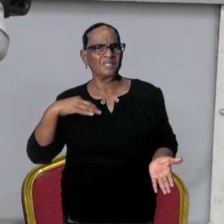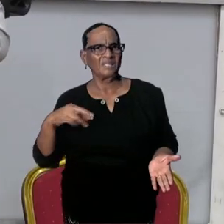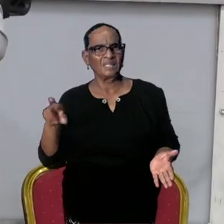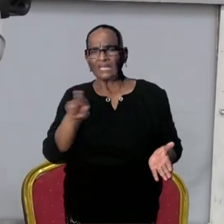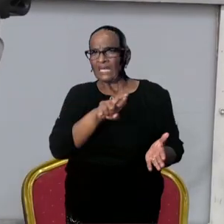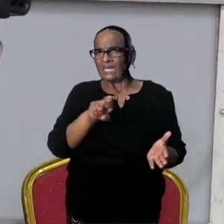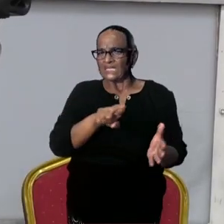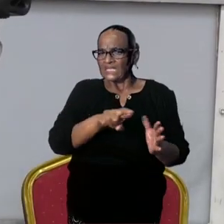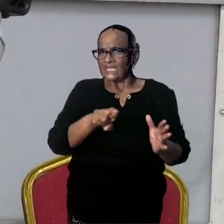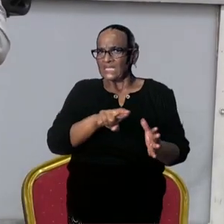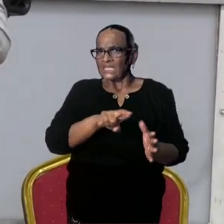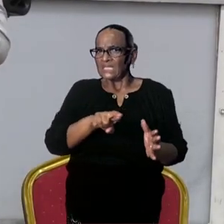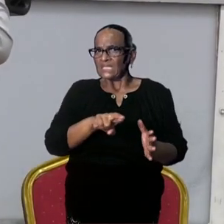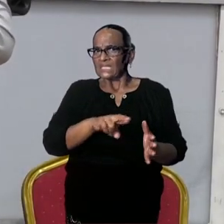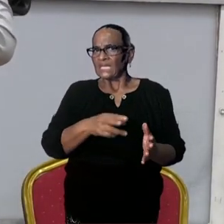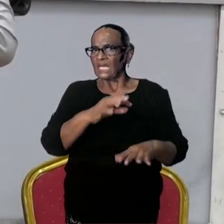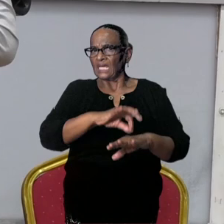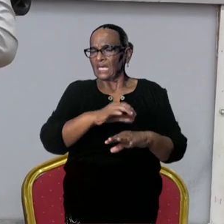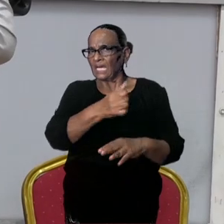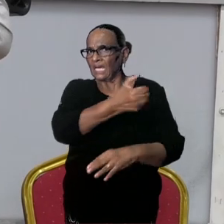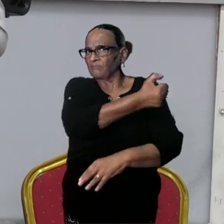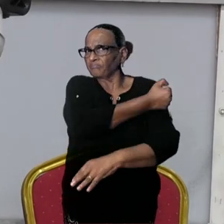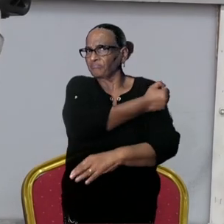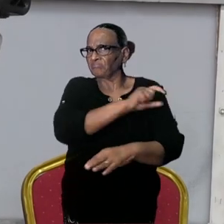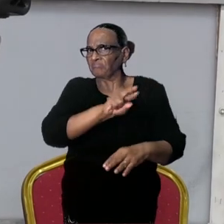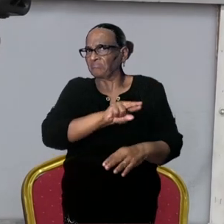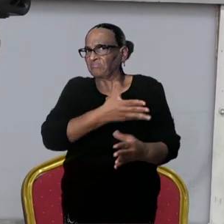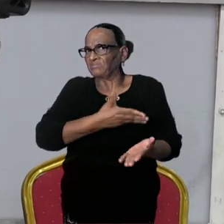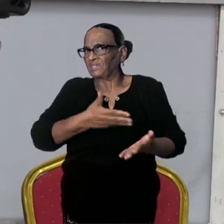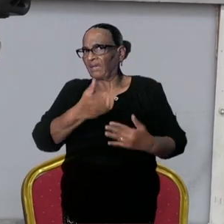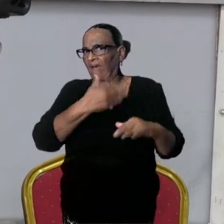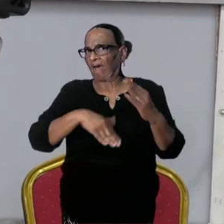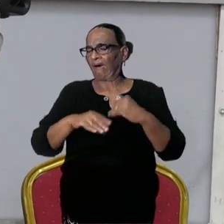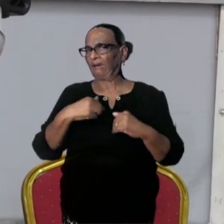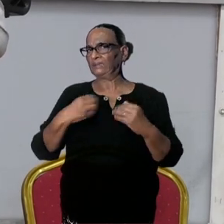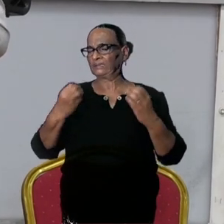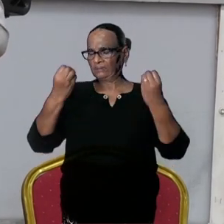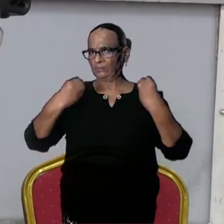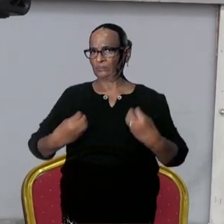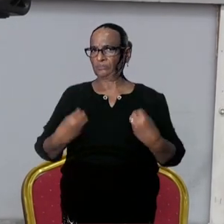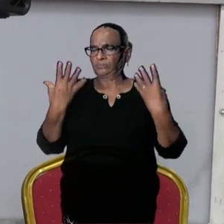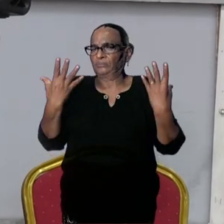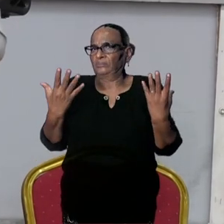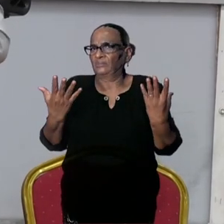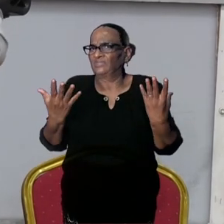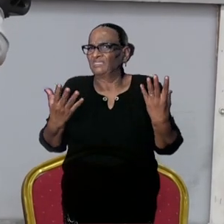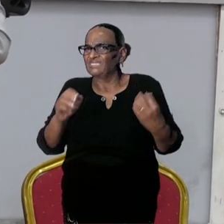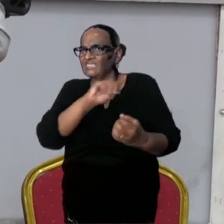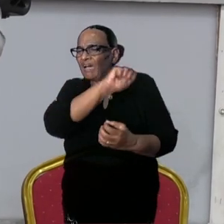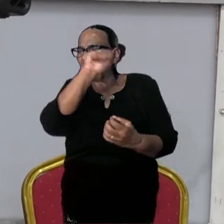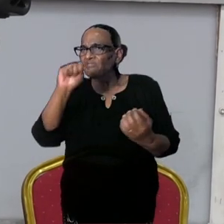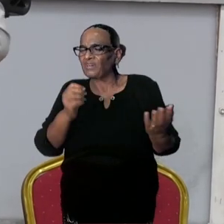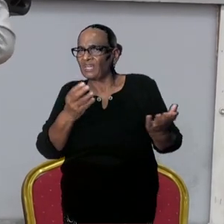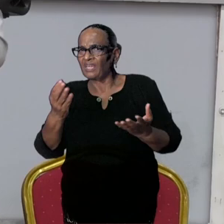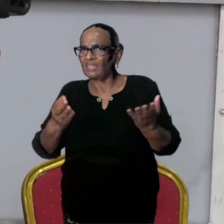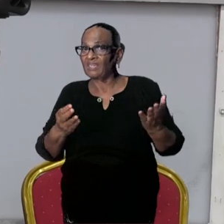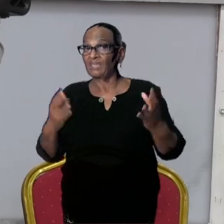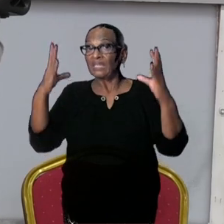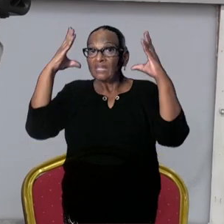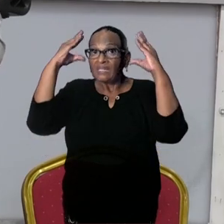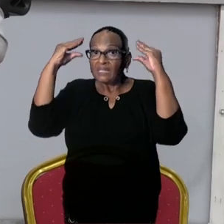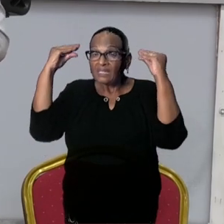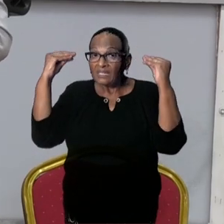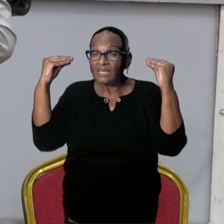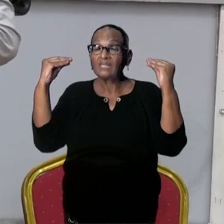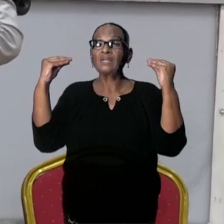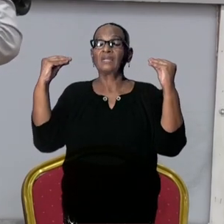reageert in ieder geval dit vaccin niet op een mutatie. Die Zuid-Afrikaanse. In Nederland blijkt ook